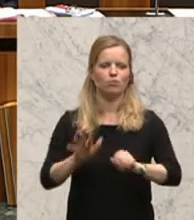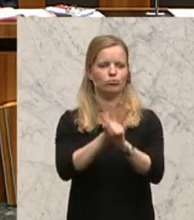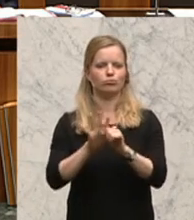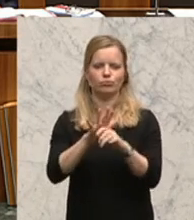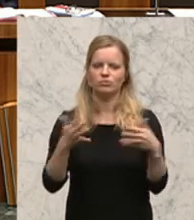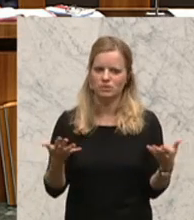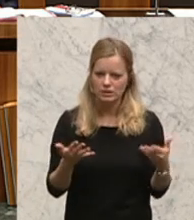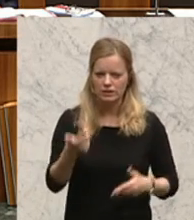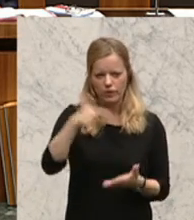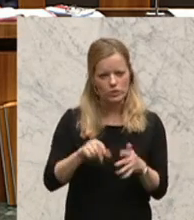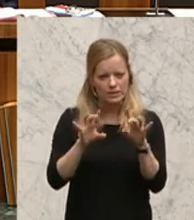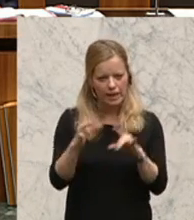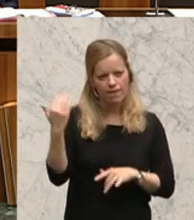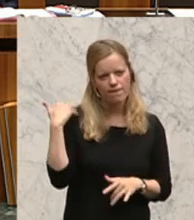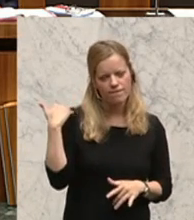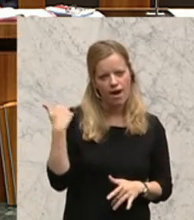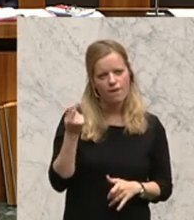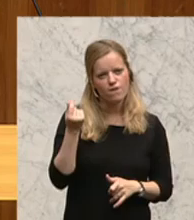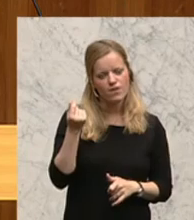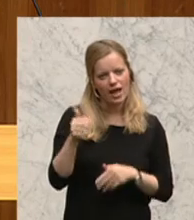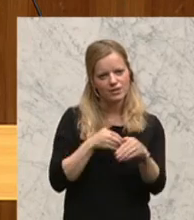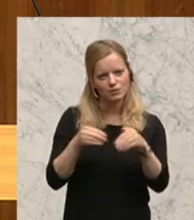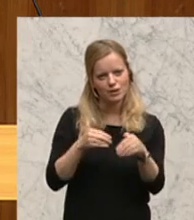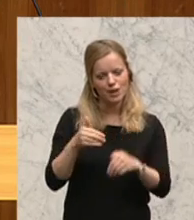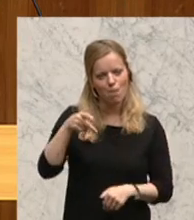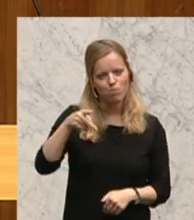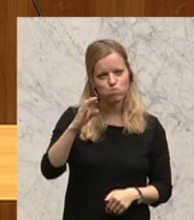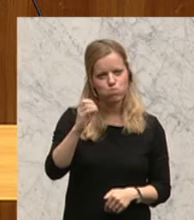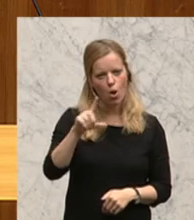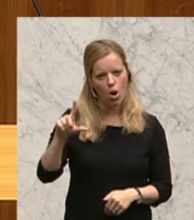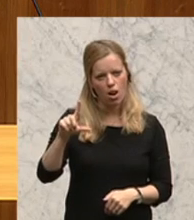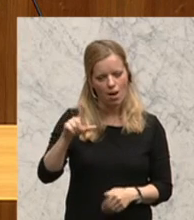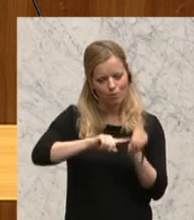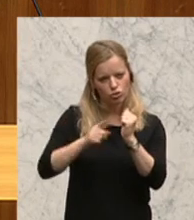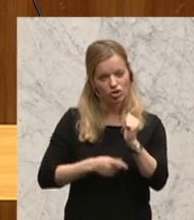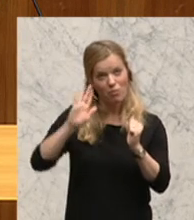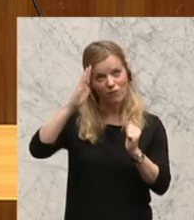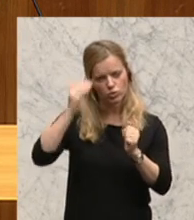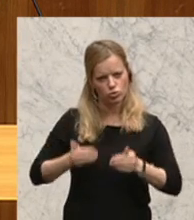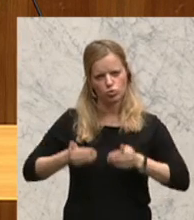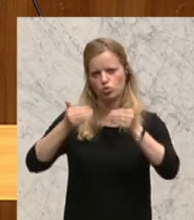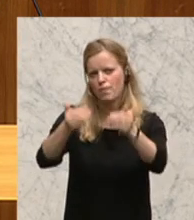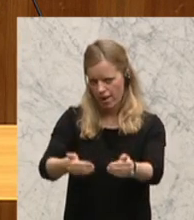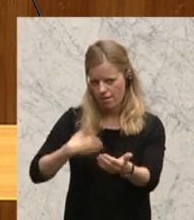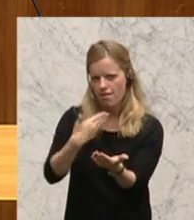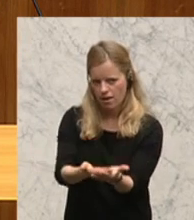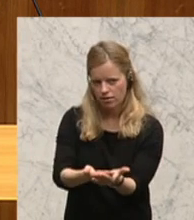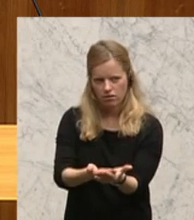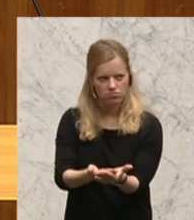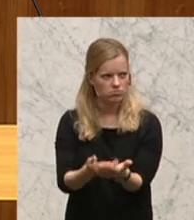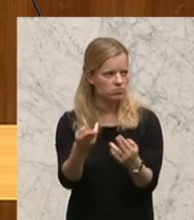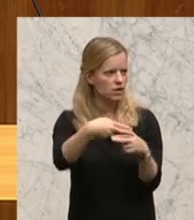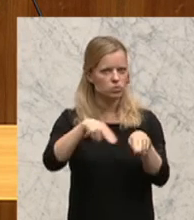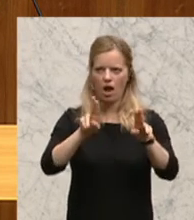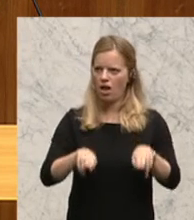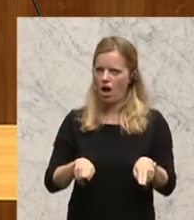Pröll das Budget bewusst zu spät vorgelegt. Reaktion vom Nationalrat null. Sie als Präsidentin müssen aufzeigen,